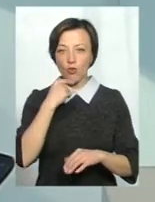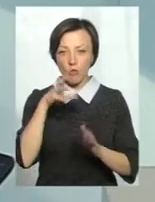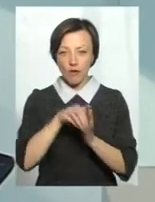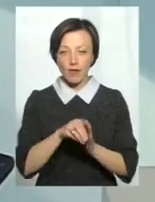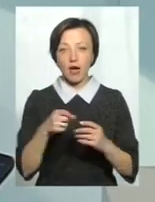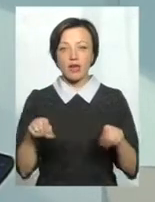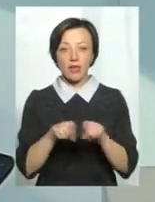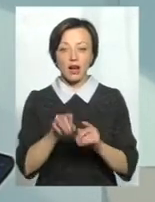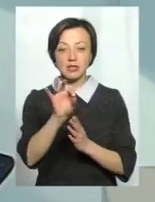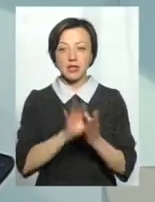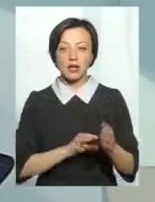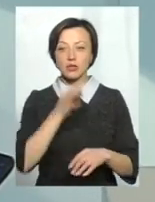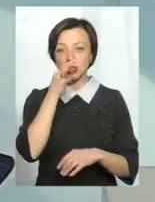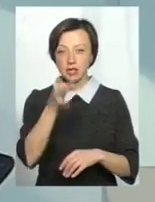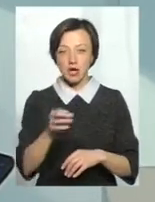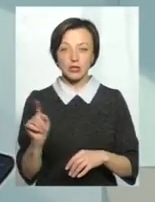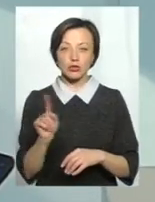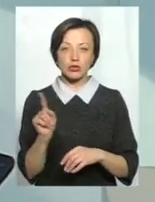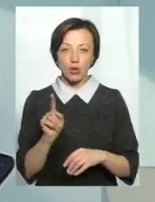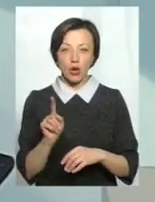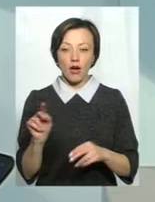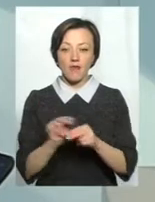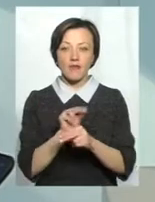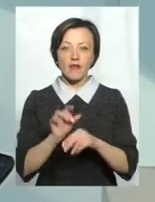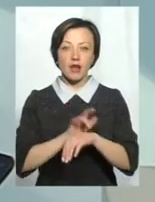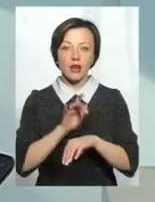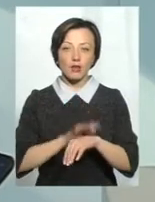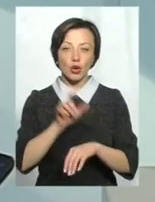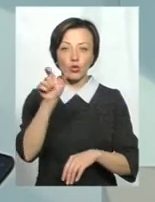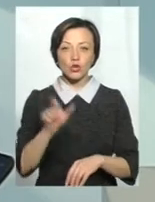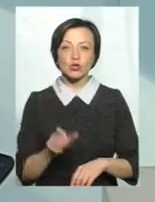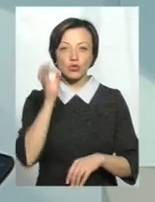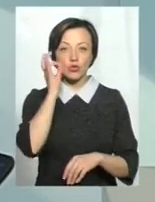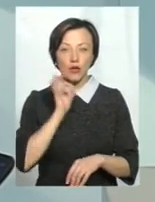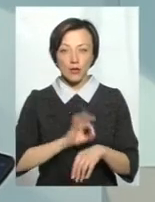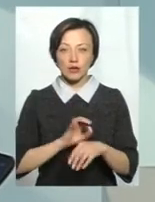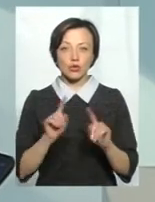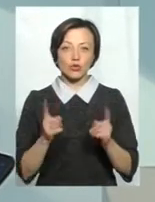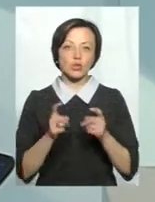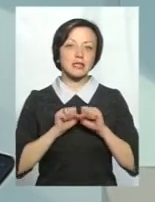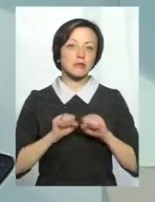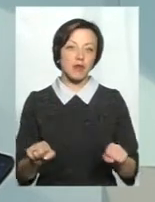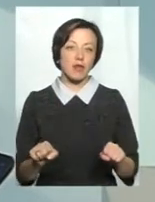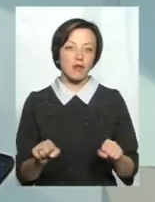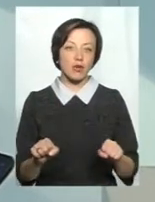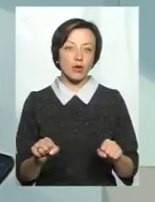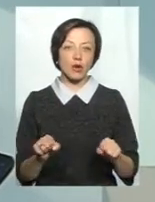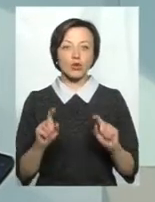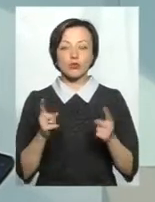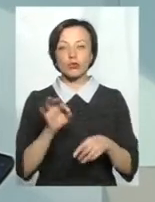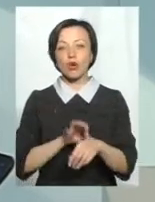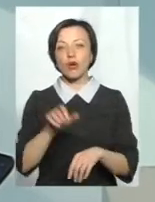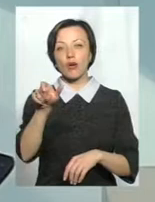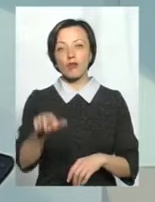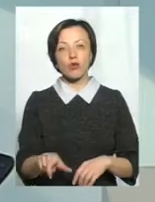Але так, зразу сказати, що вилікувати людину з цукровим діабетом, то було б дуже сміливо. Тому що хворі